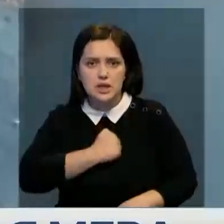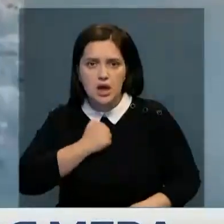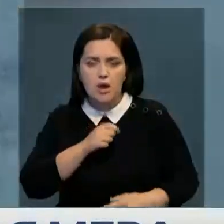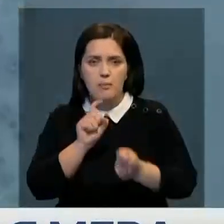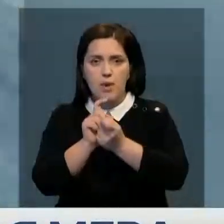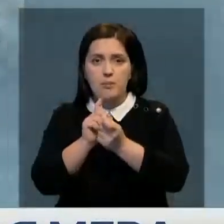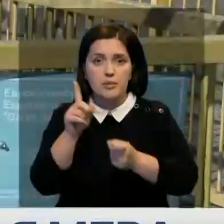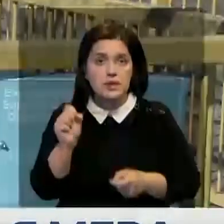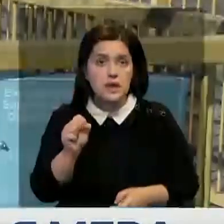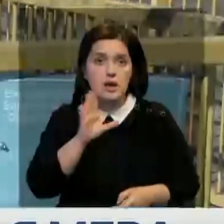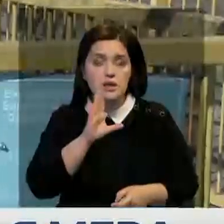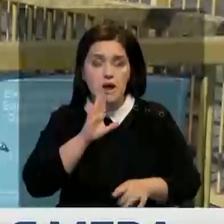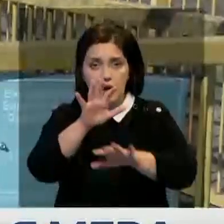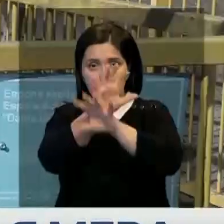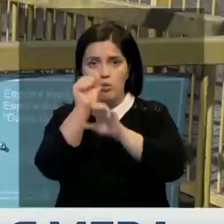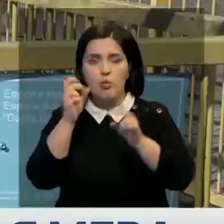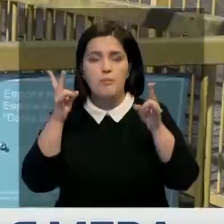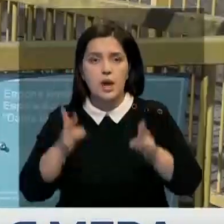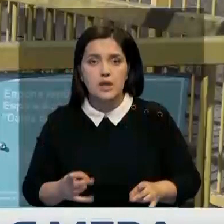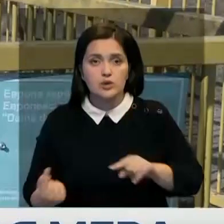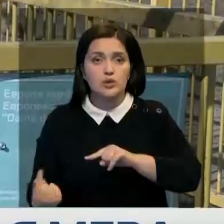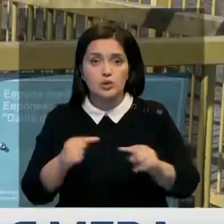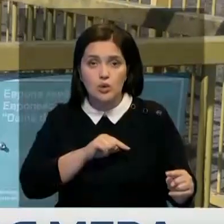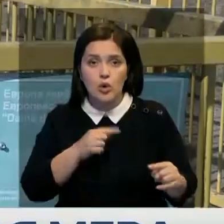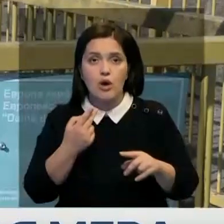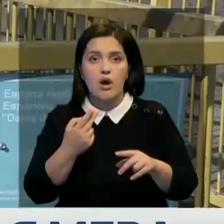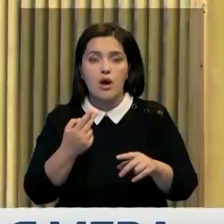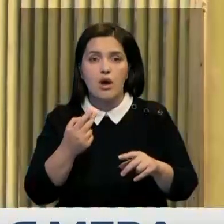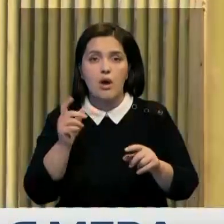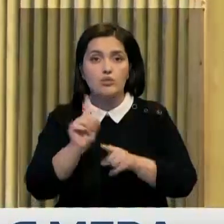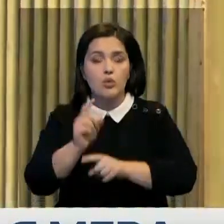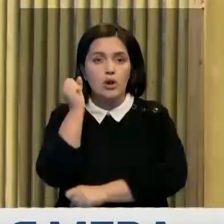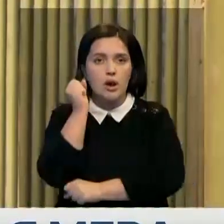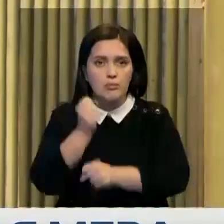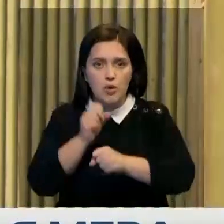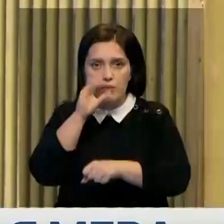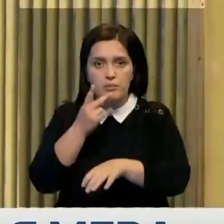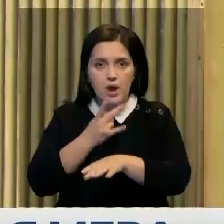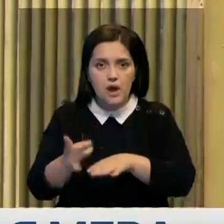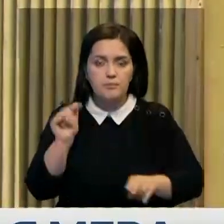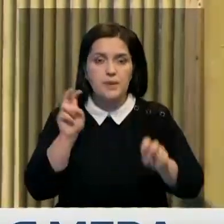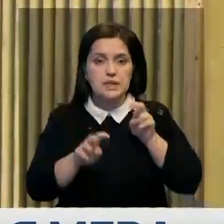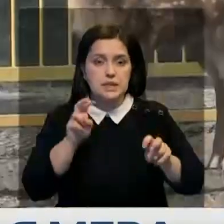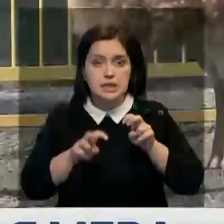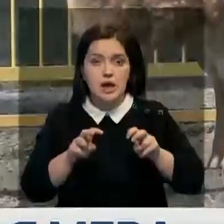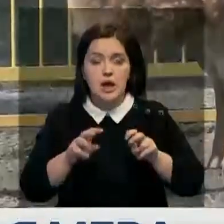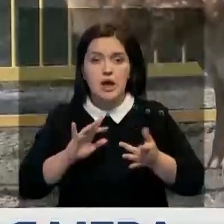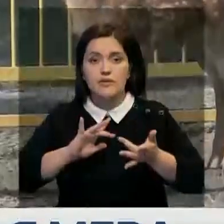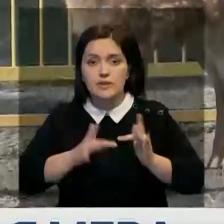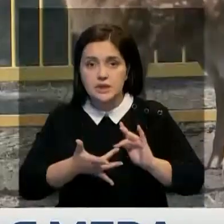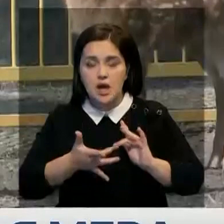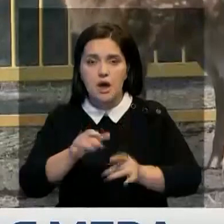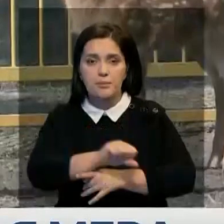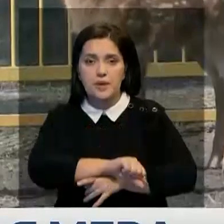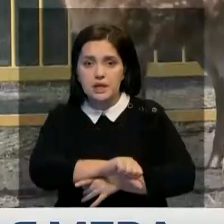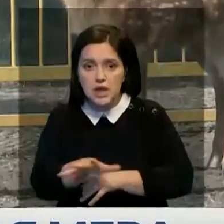борьбе за самку могут поранить друг друга. Под раздачу рискуют попасть и работники зоопарка, и посетители. Напомню, накануне в